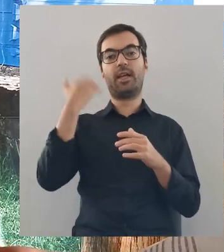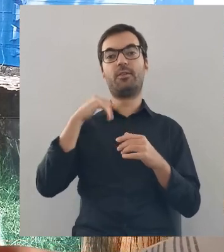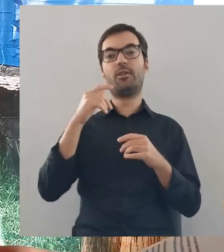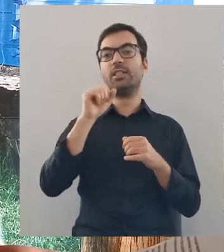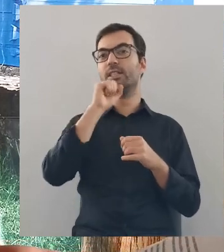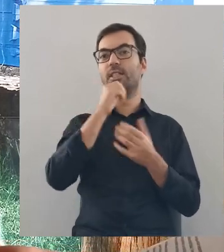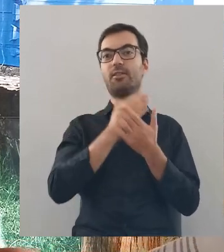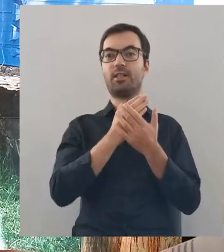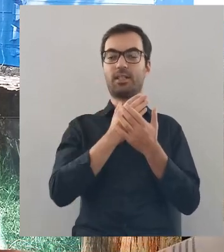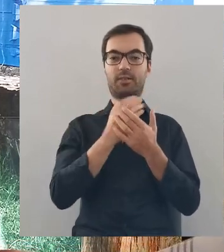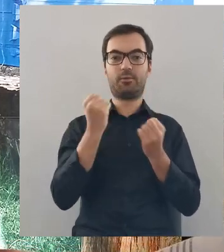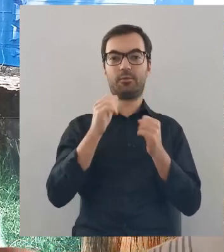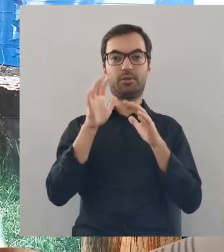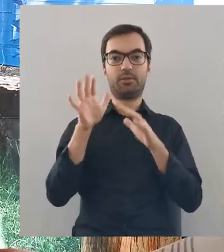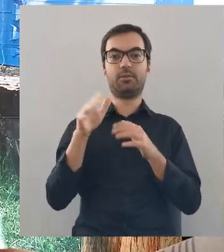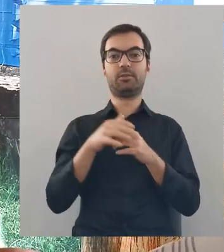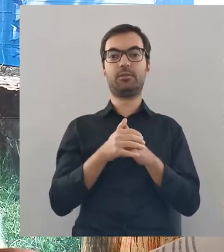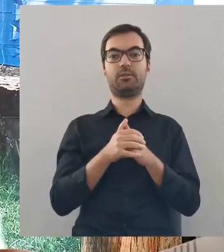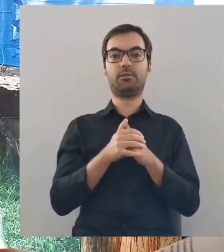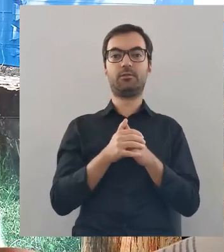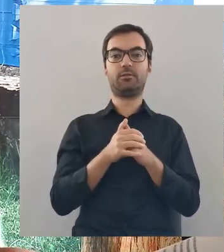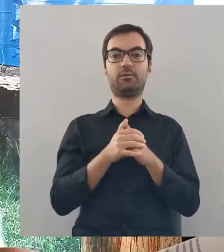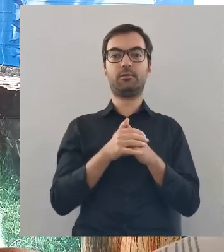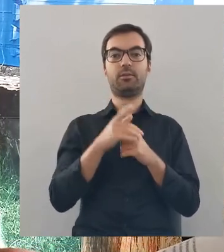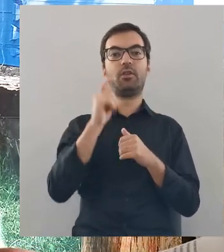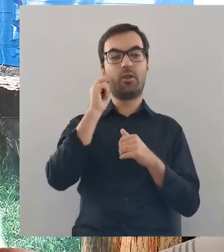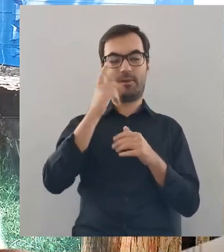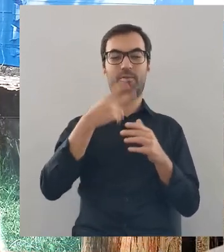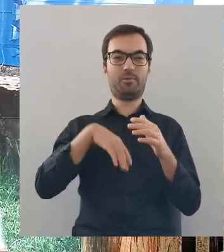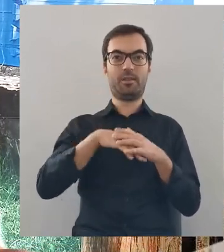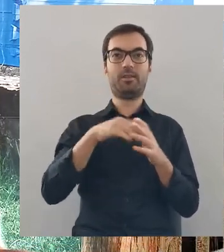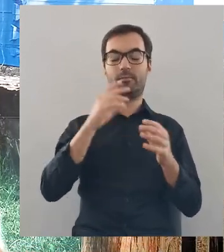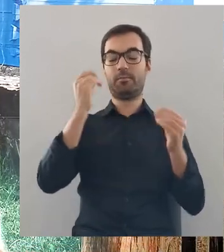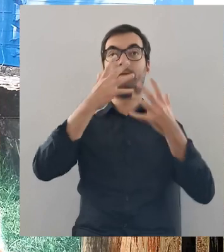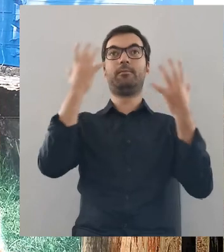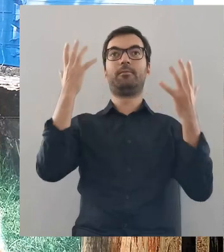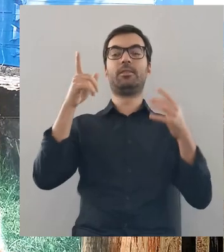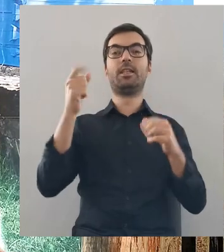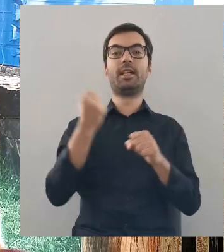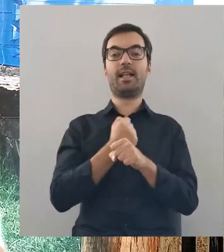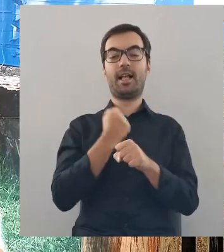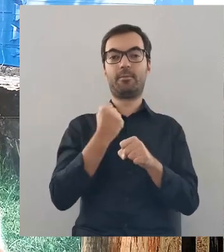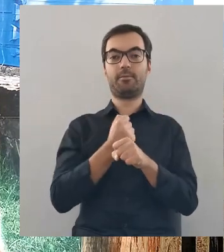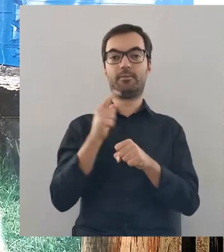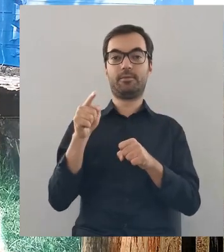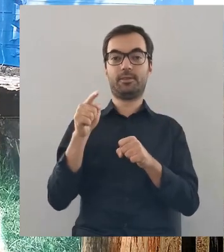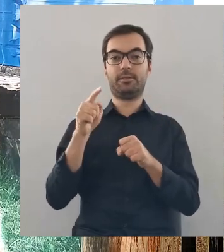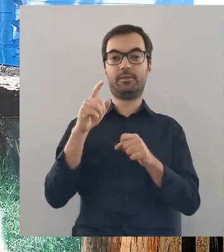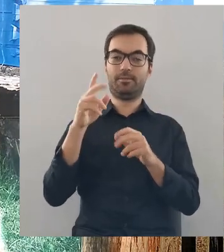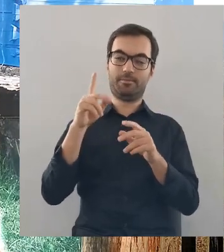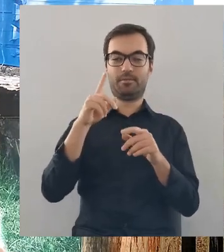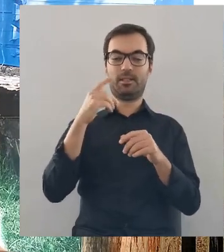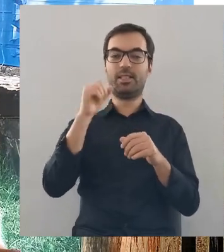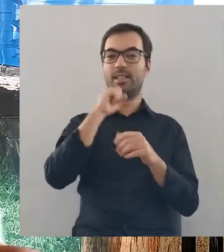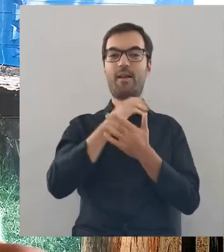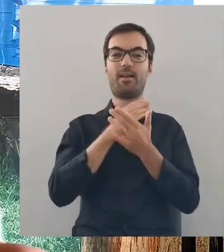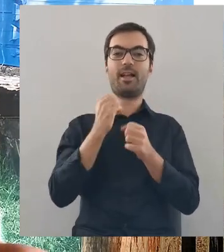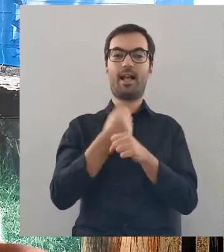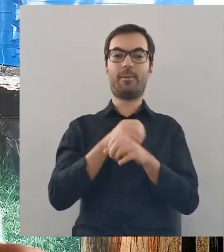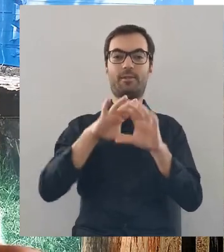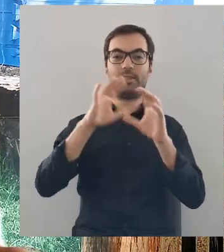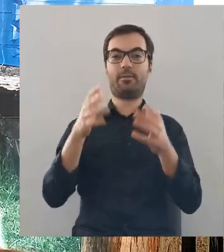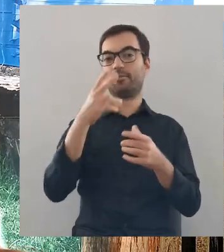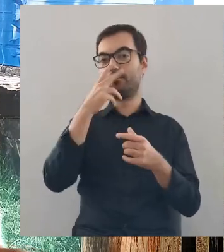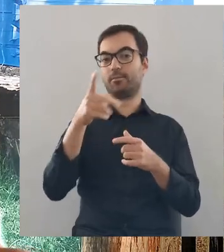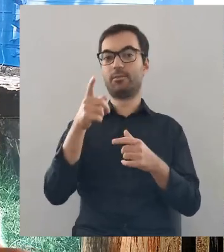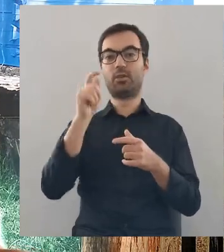było to miejsce niegdyś pogańskiego kultu, dziedziczka doznała objawienia. Otóż na tym kamieniu, czyli na tym niby